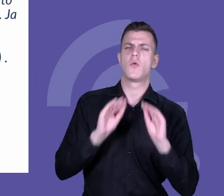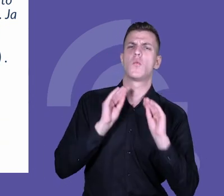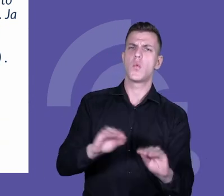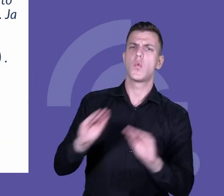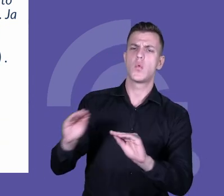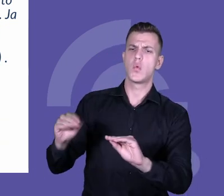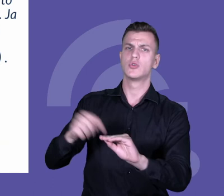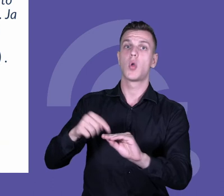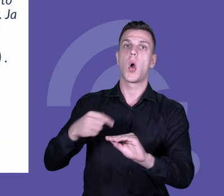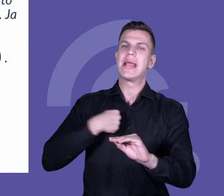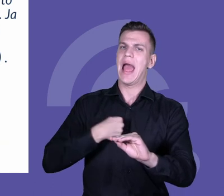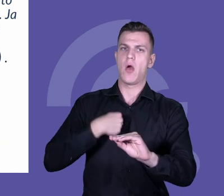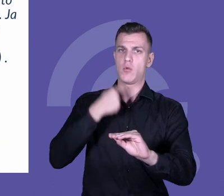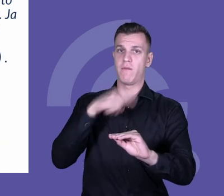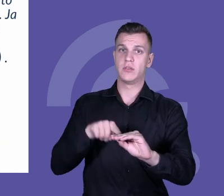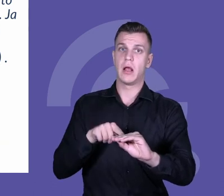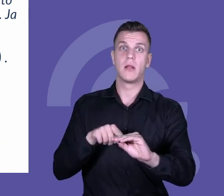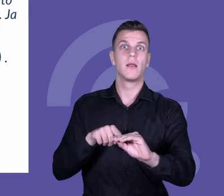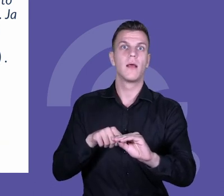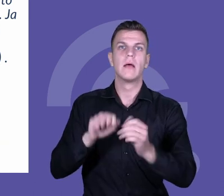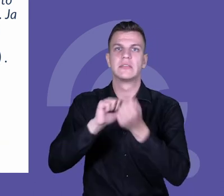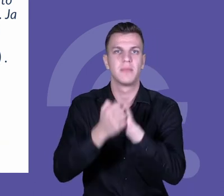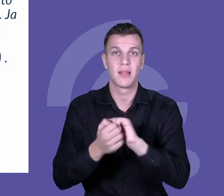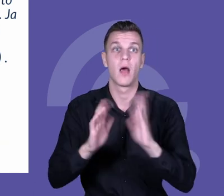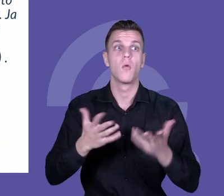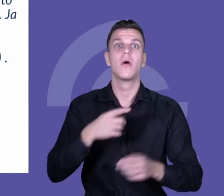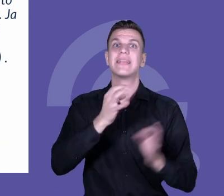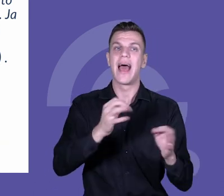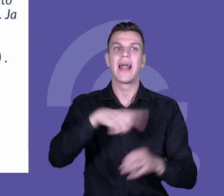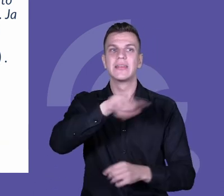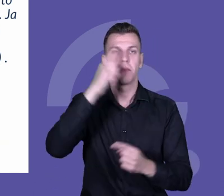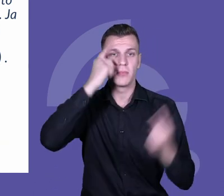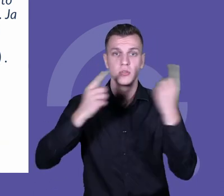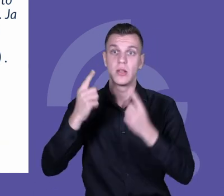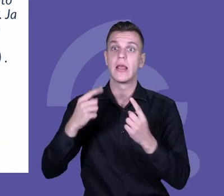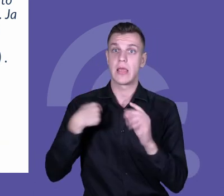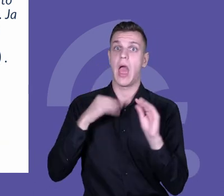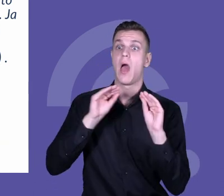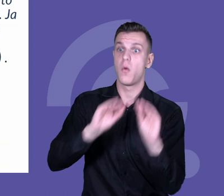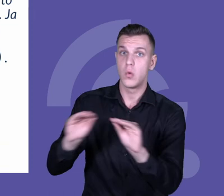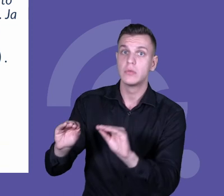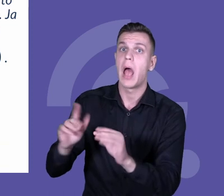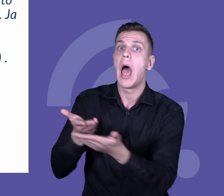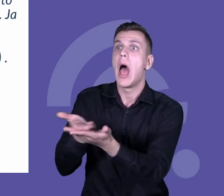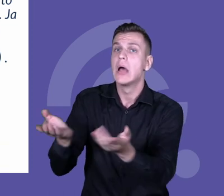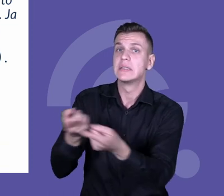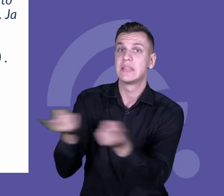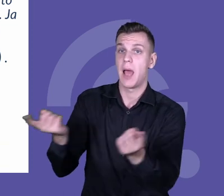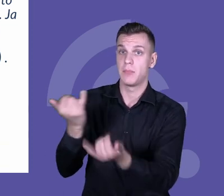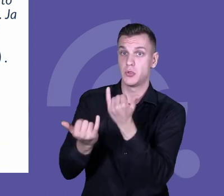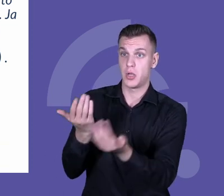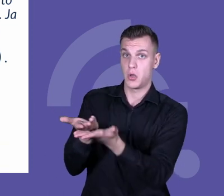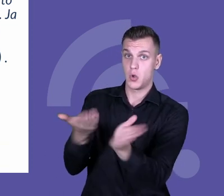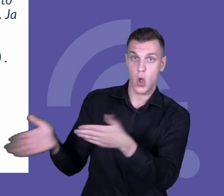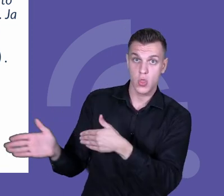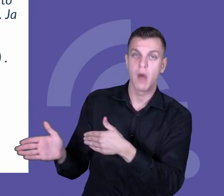bardziej wspiera, modeluje i pozwala na większą swobodę uczniom wtedy, kiedy oni są już na to gotowi i